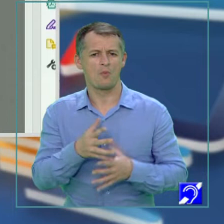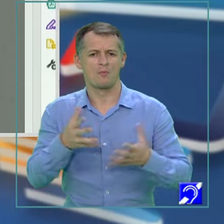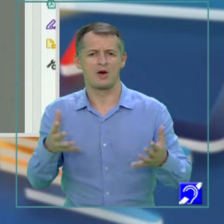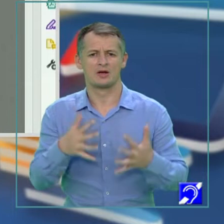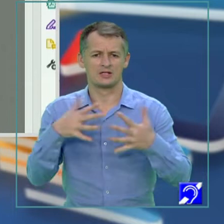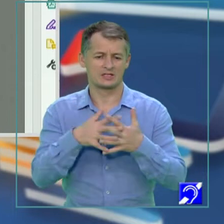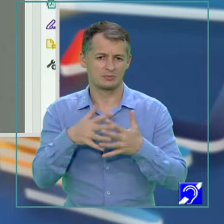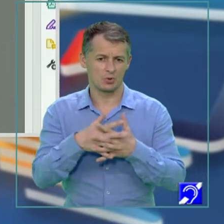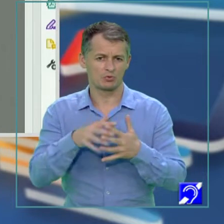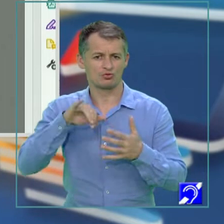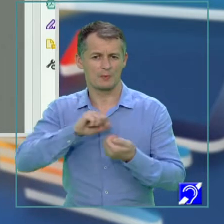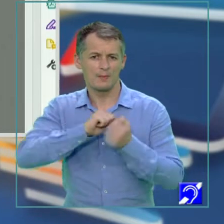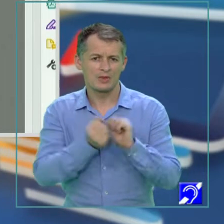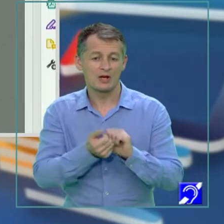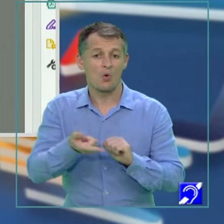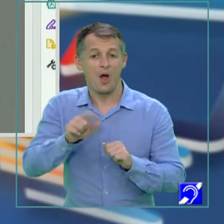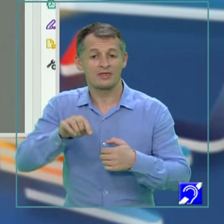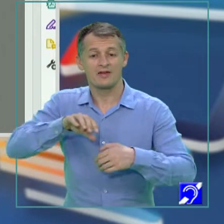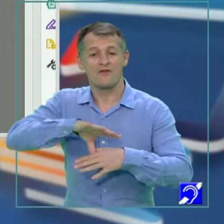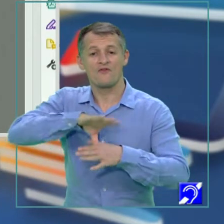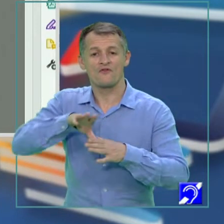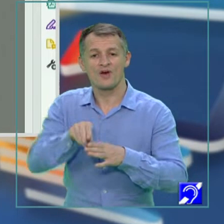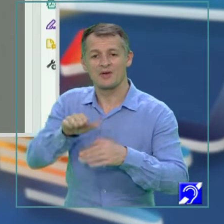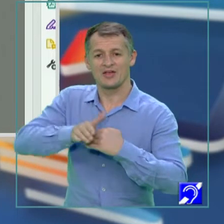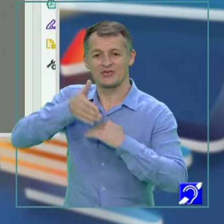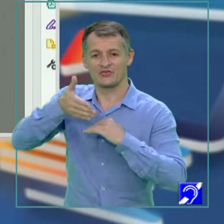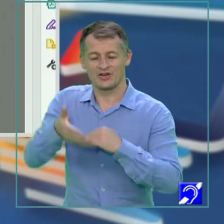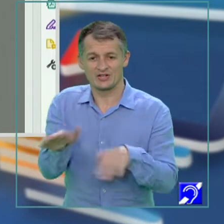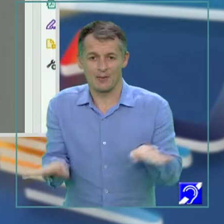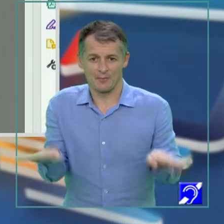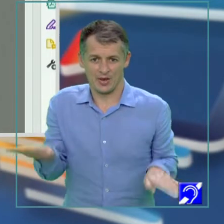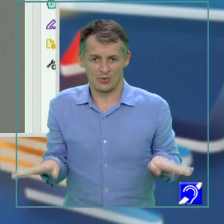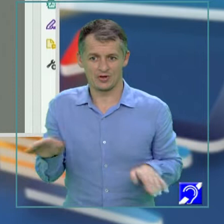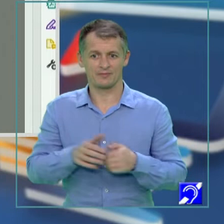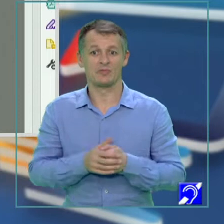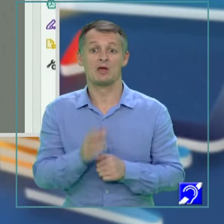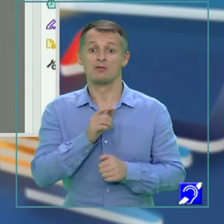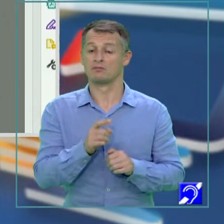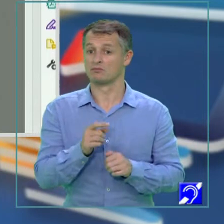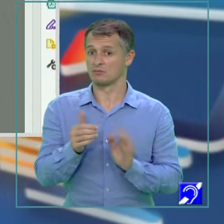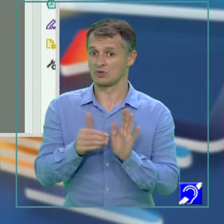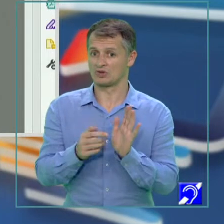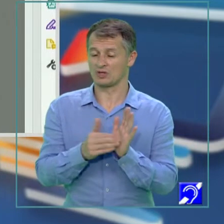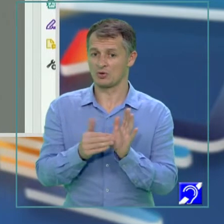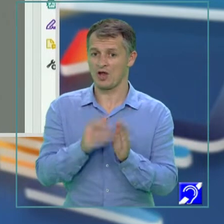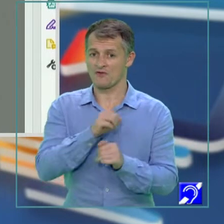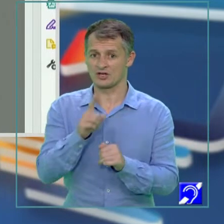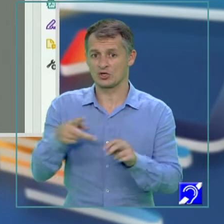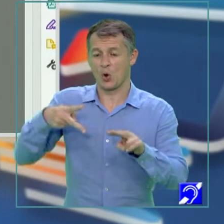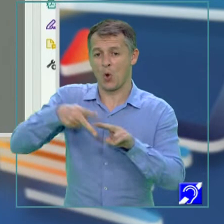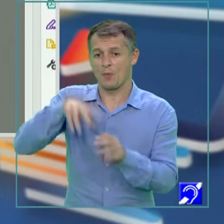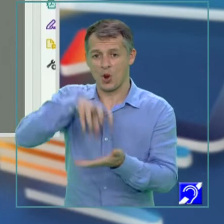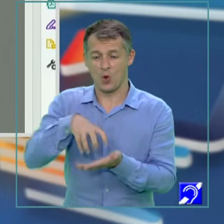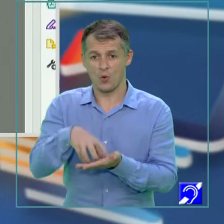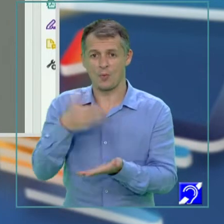sfădălie cu familiile vecine. E vorba ca fiecare să-și apere locușorul ocupat pentru